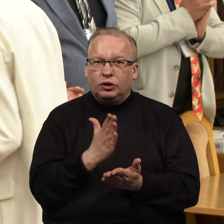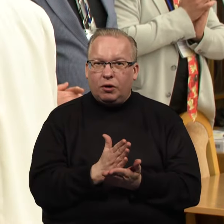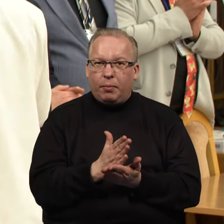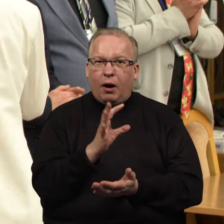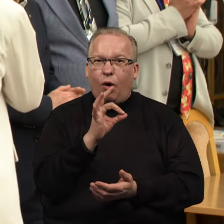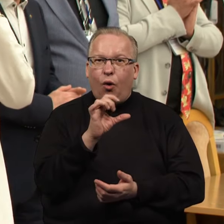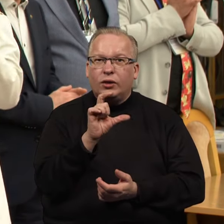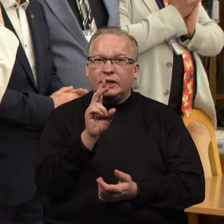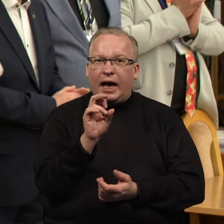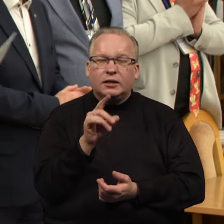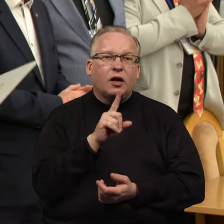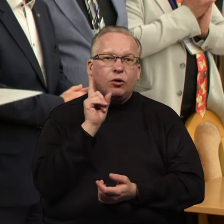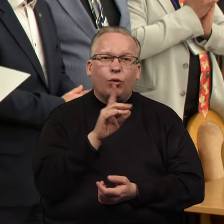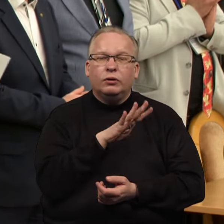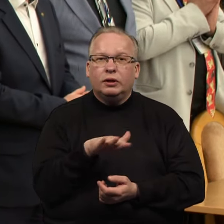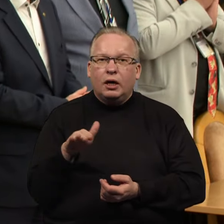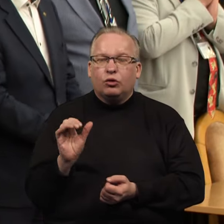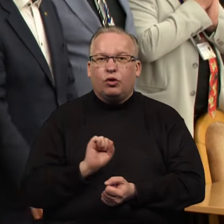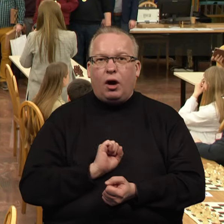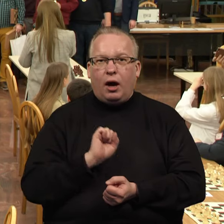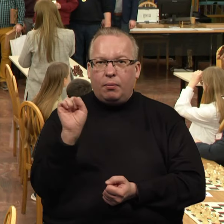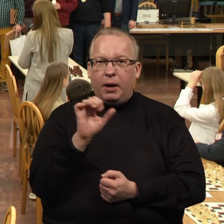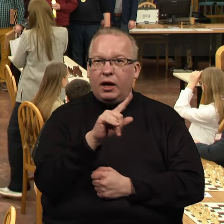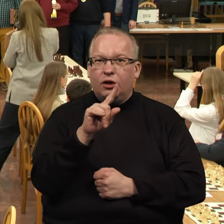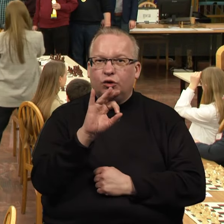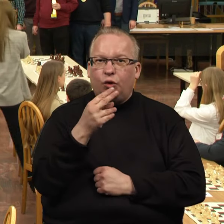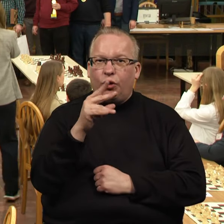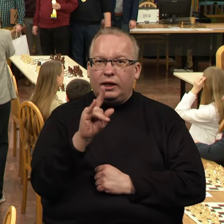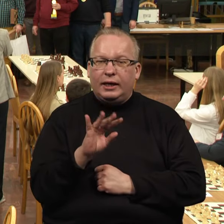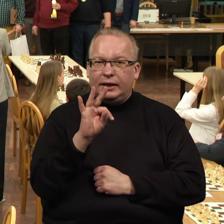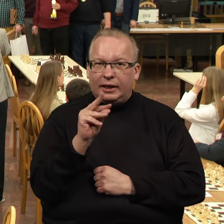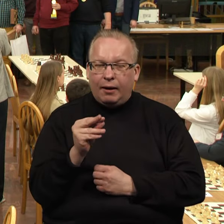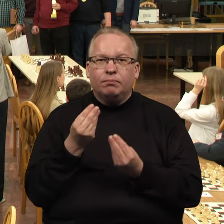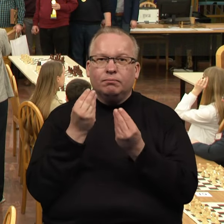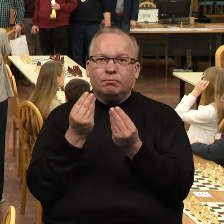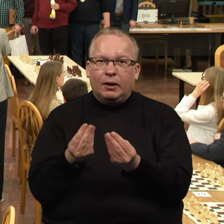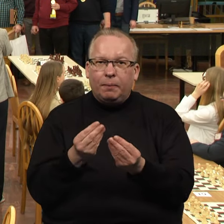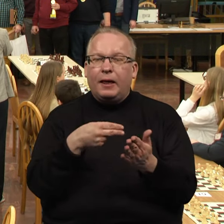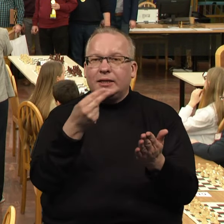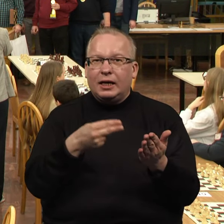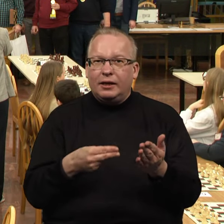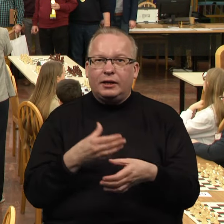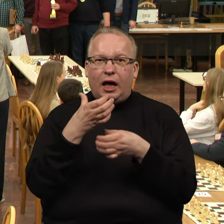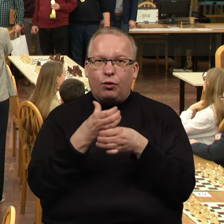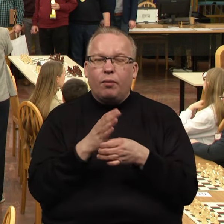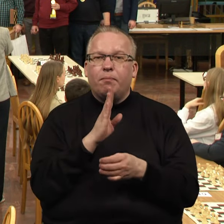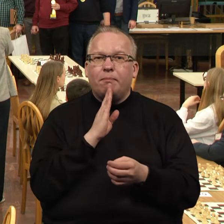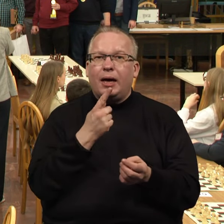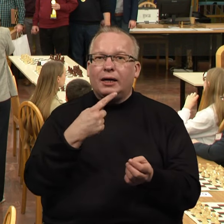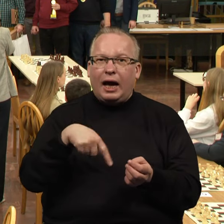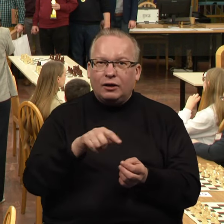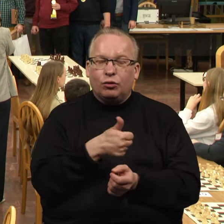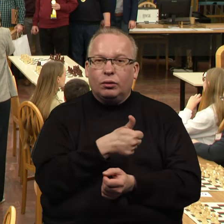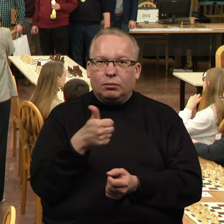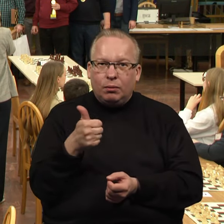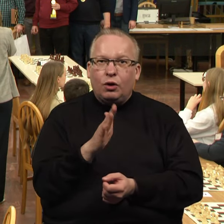Ozgaiska, vaikų ir jaunučių turnyre nugalėjo auksė zonytė, ją įteikta signatarų taurė, tarp mergaičių geriausiai pasirodė